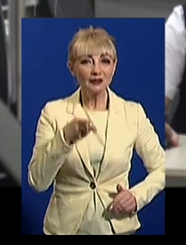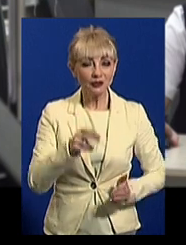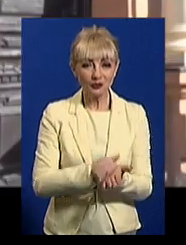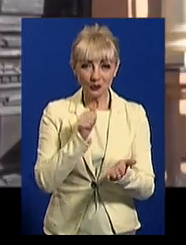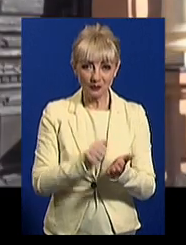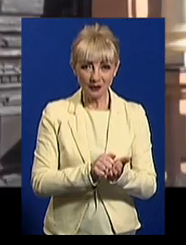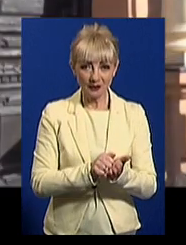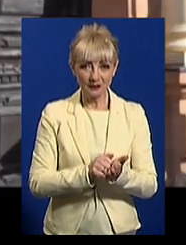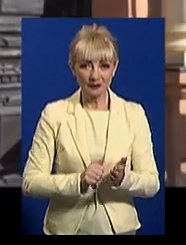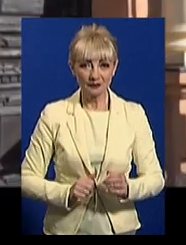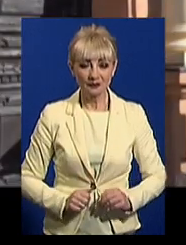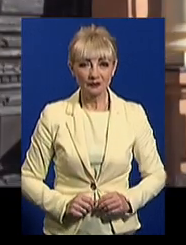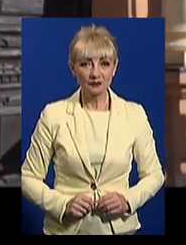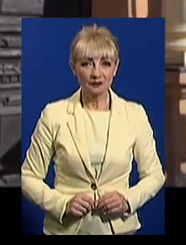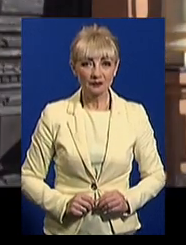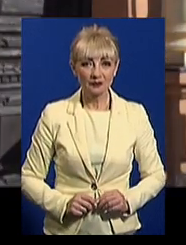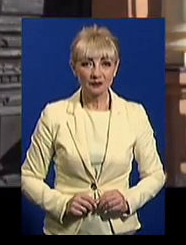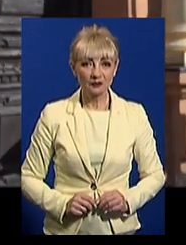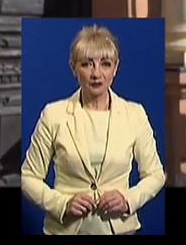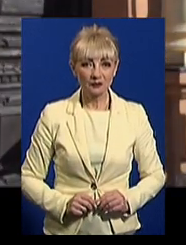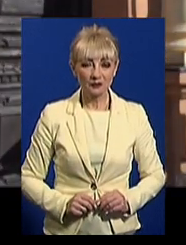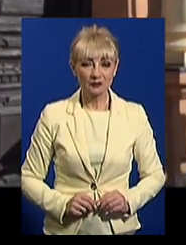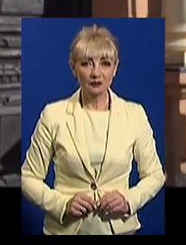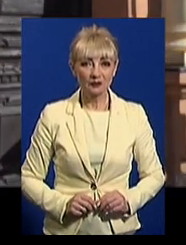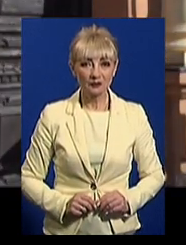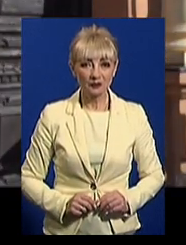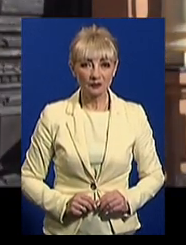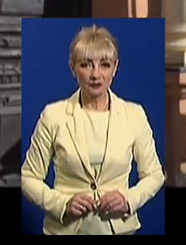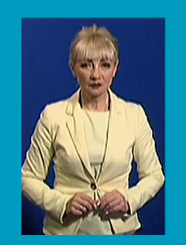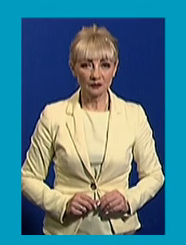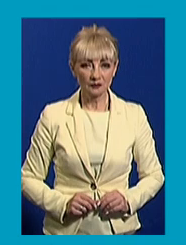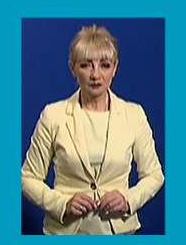документів. Юлія Губська, Дмитро Денисов, новини ЮАХарків.